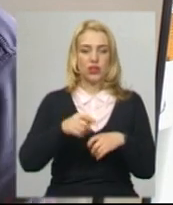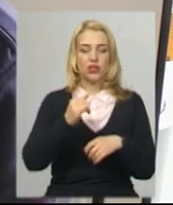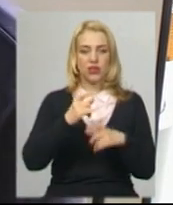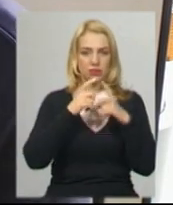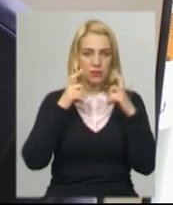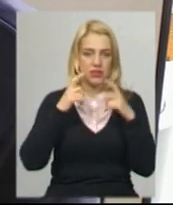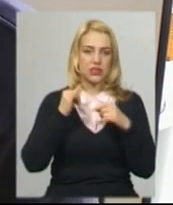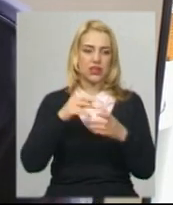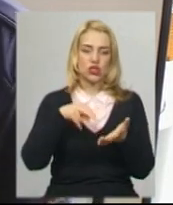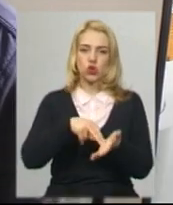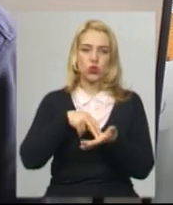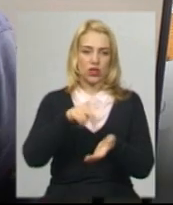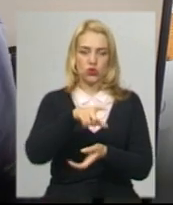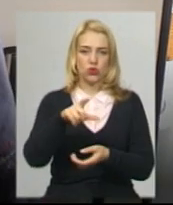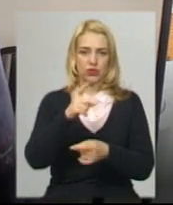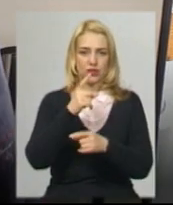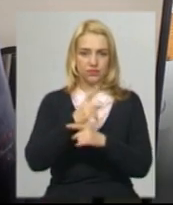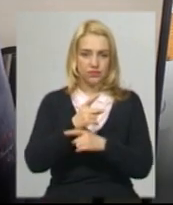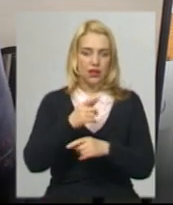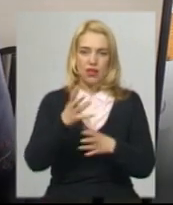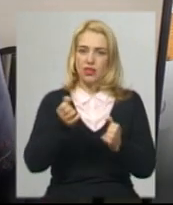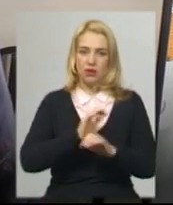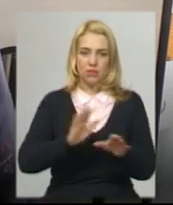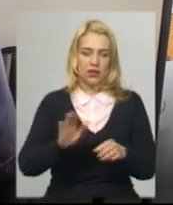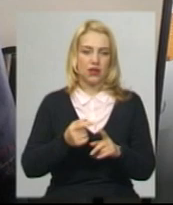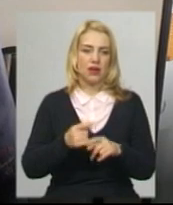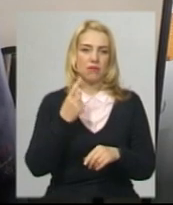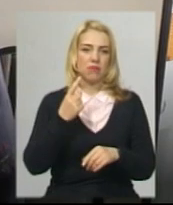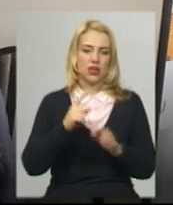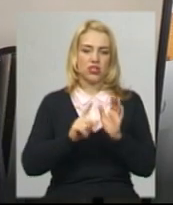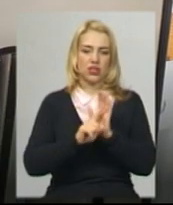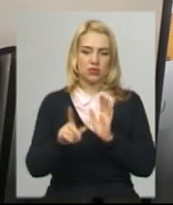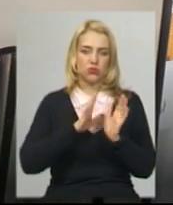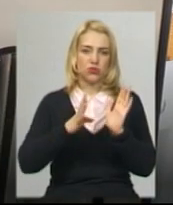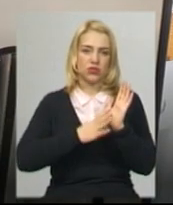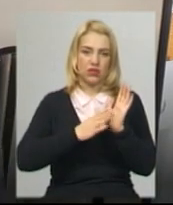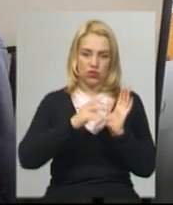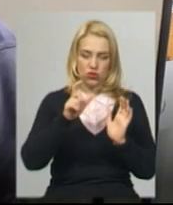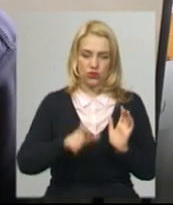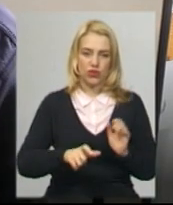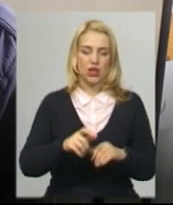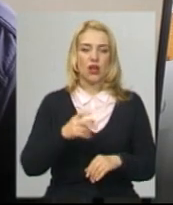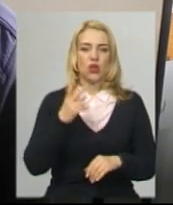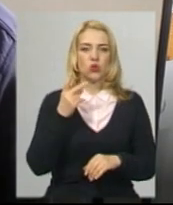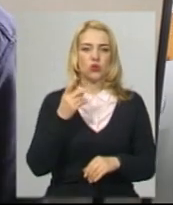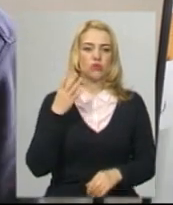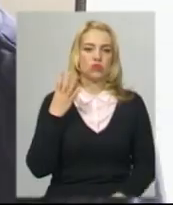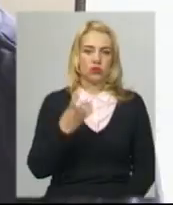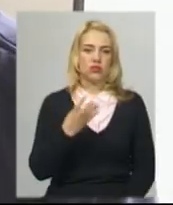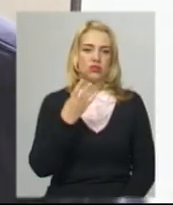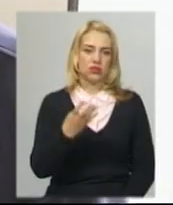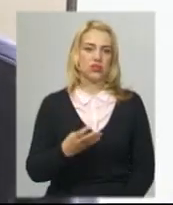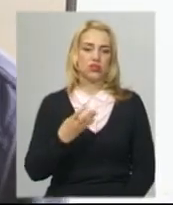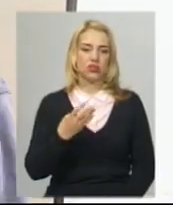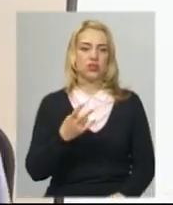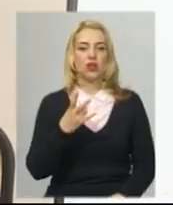немає, додає чоловік. Першим рейсом дев'ять чоловік з села, другим чотири. І в течение дня по чотири чоловіка.